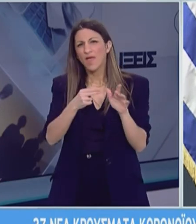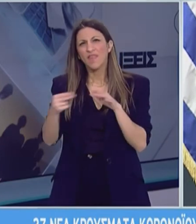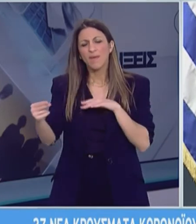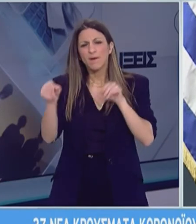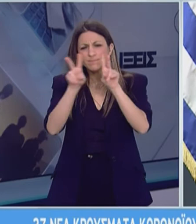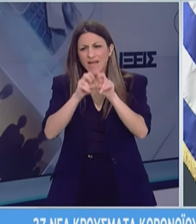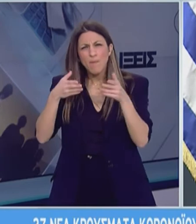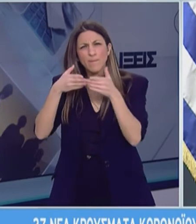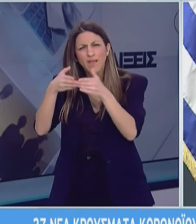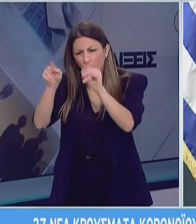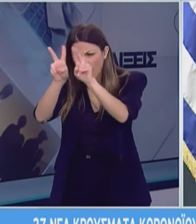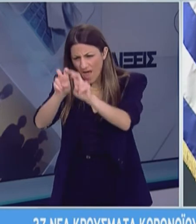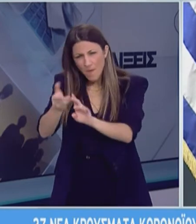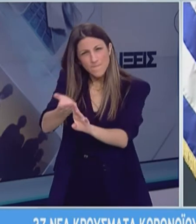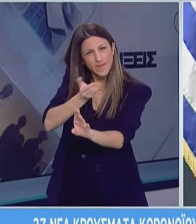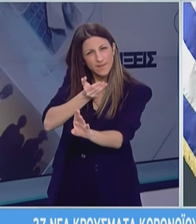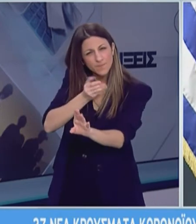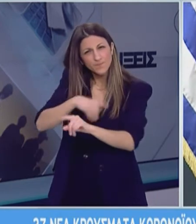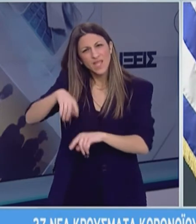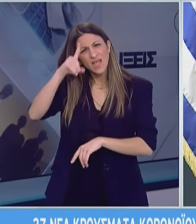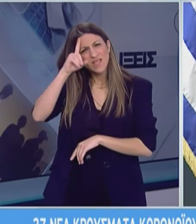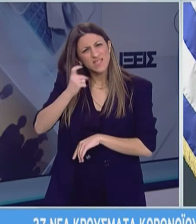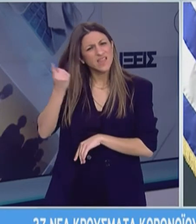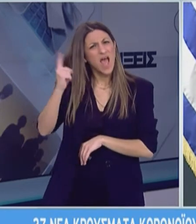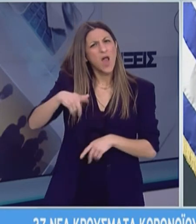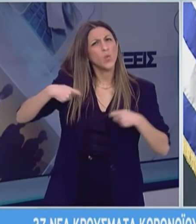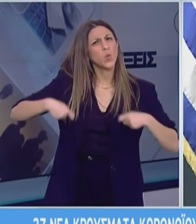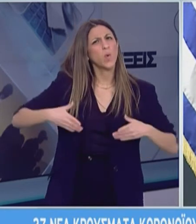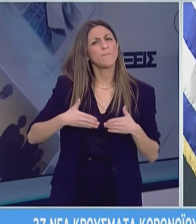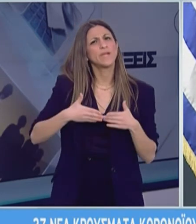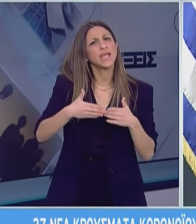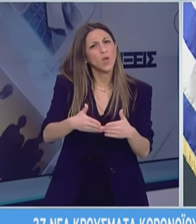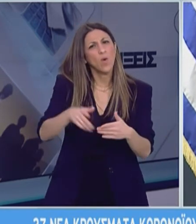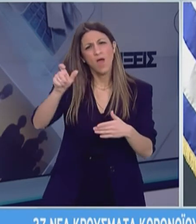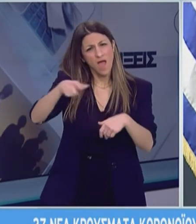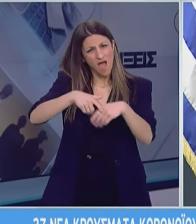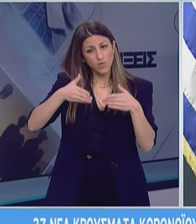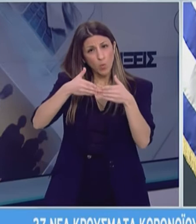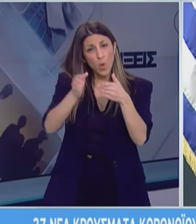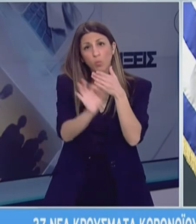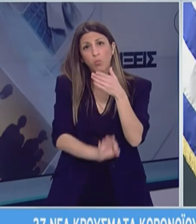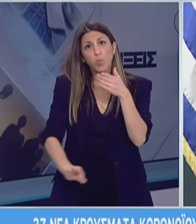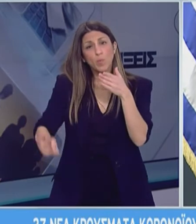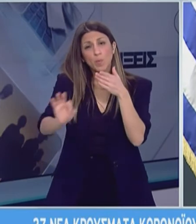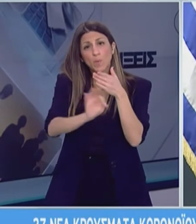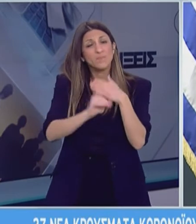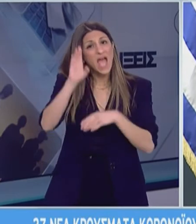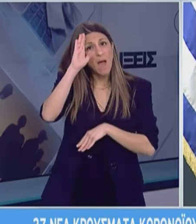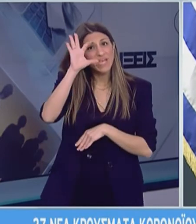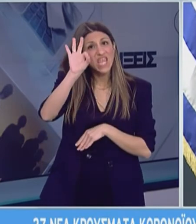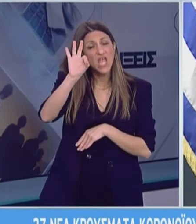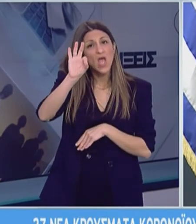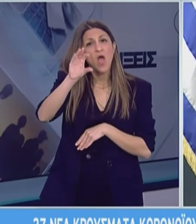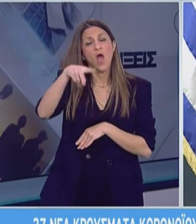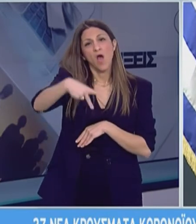της διερεύνησης του πλοίου. Ξέρετε όλοι για τον Diamond Princess δεν έχετε ακούσει για ένα πλοίο που αυτή τη στιγμή είναι έξω από τη Φλόριντα και έχει παρόμοια